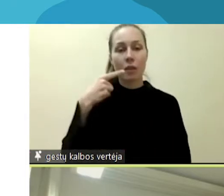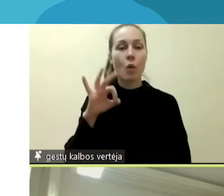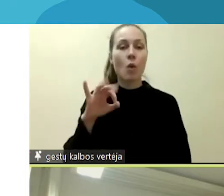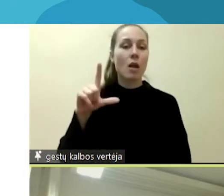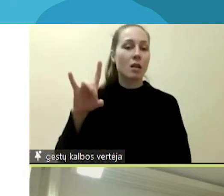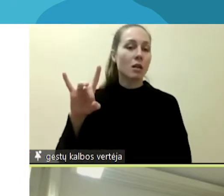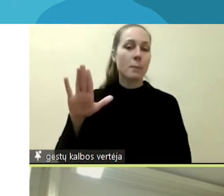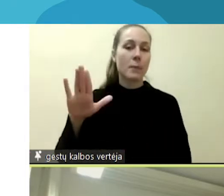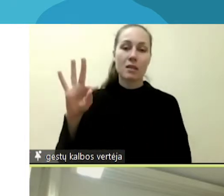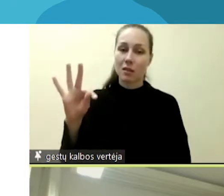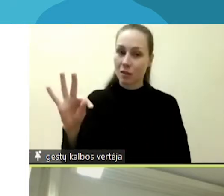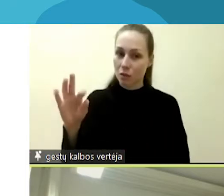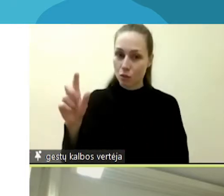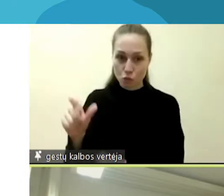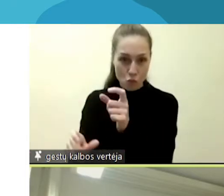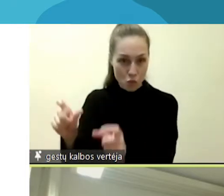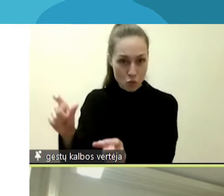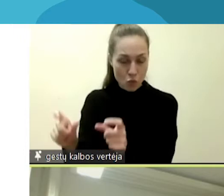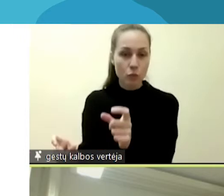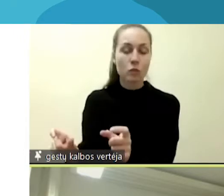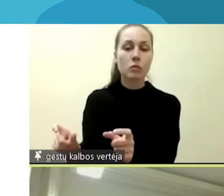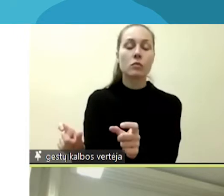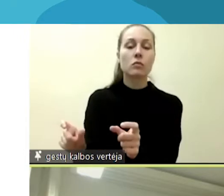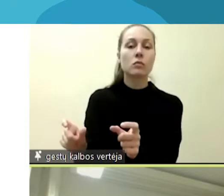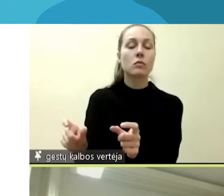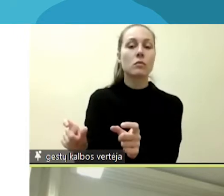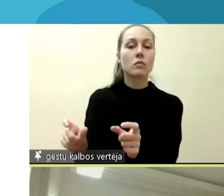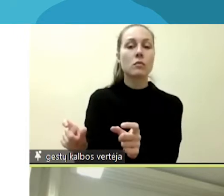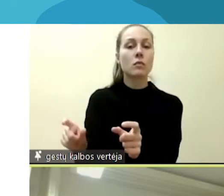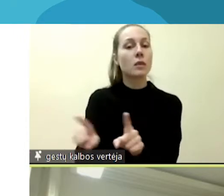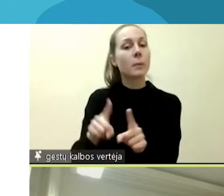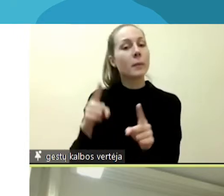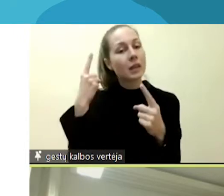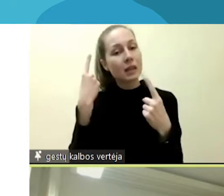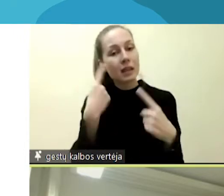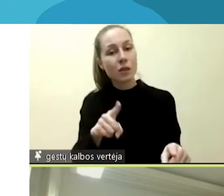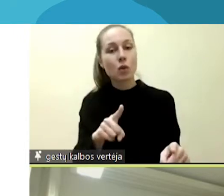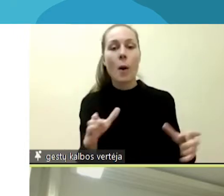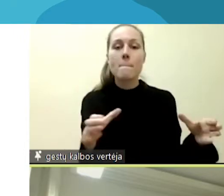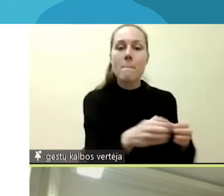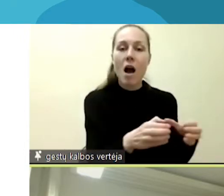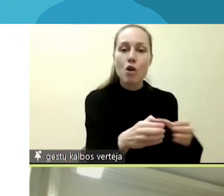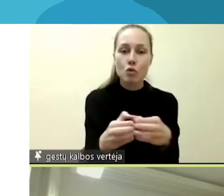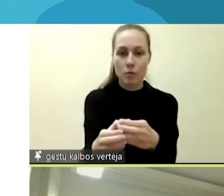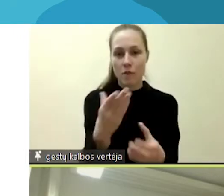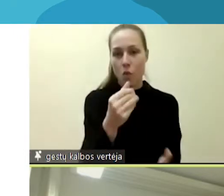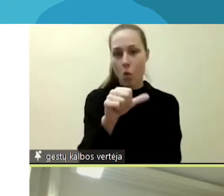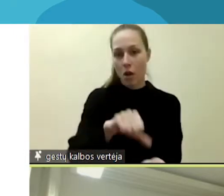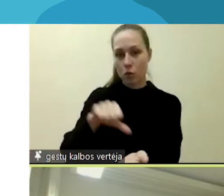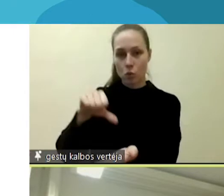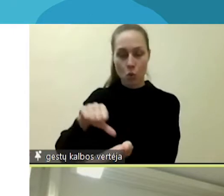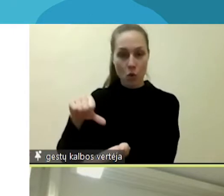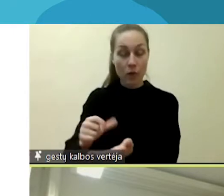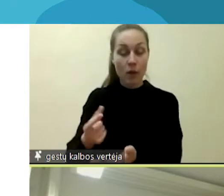asmenys, apie kitų mažumų atstovus. Mes norime,